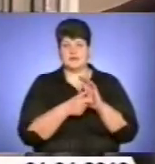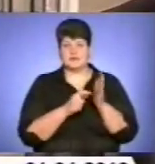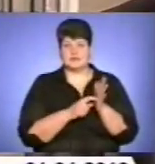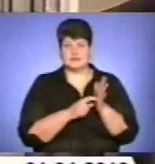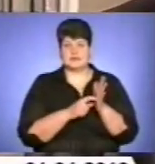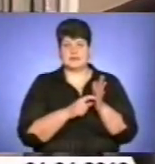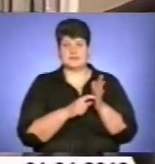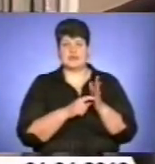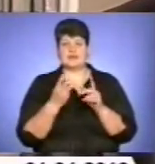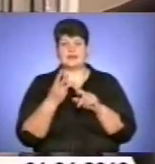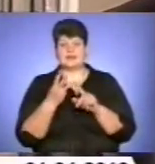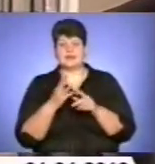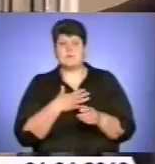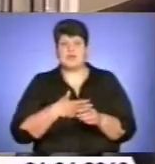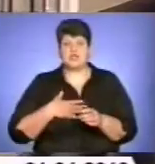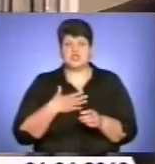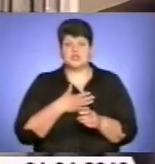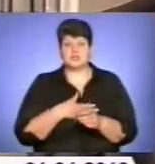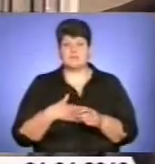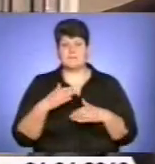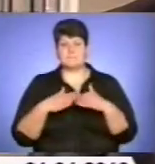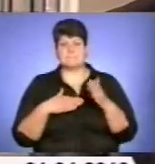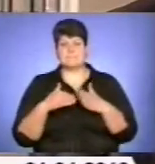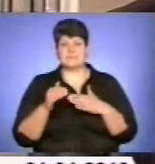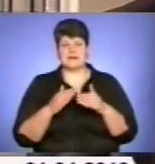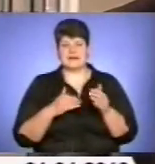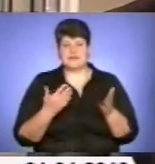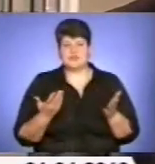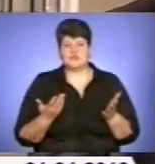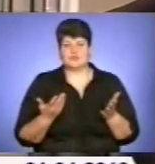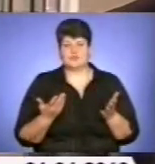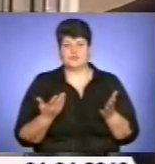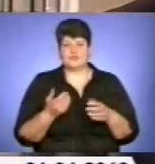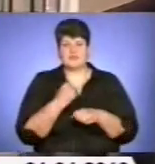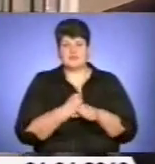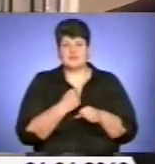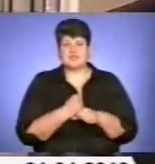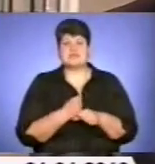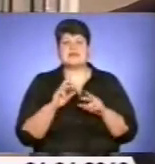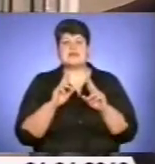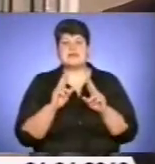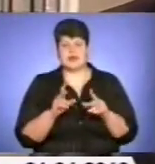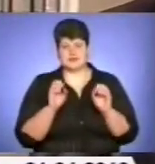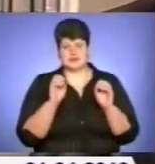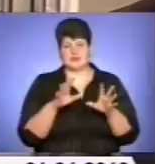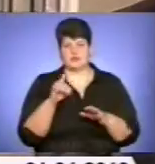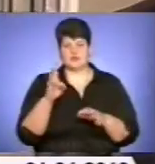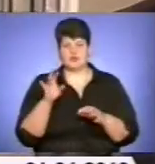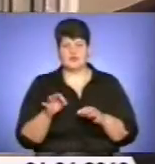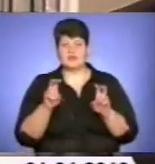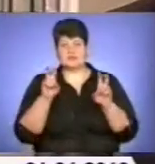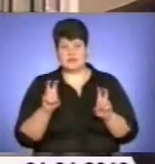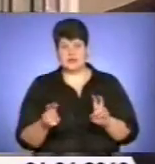переживають, скажімо, практично компонент відпрацювання самого здачі ЗНО. Вони сидять в